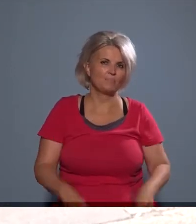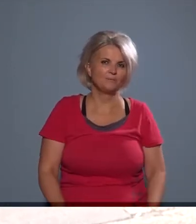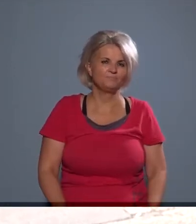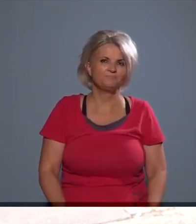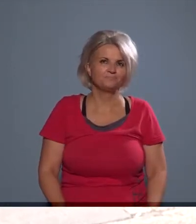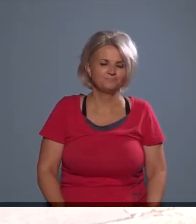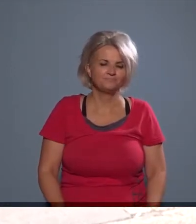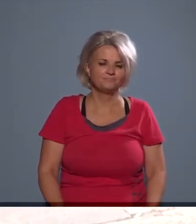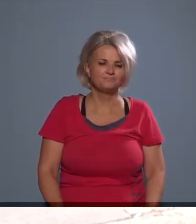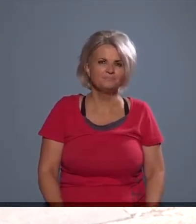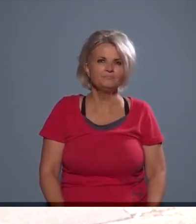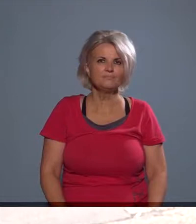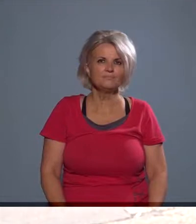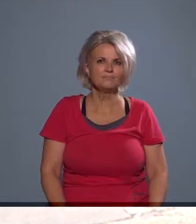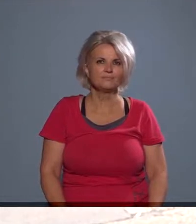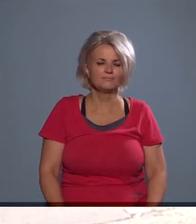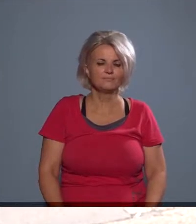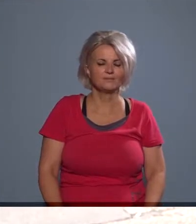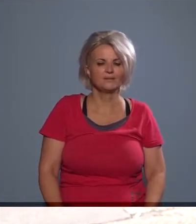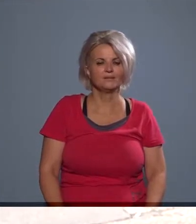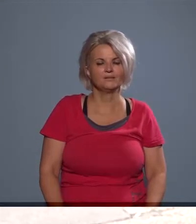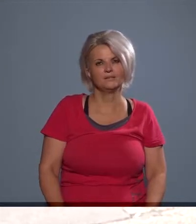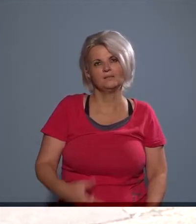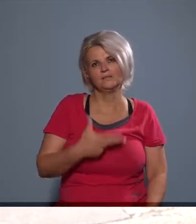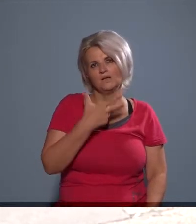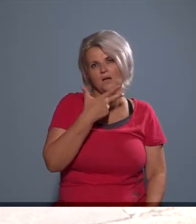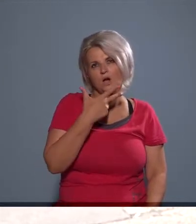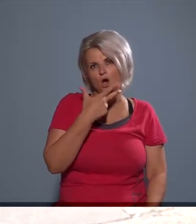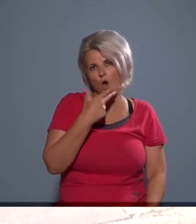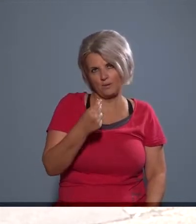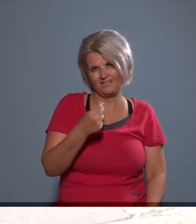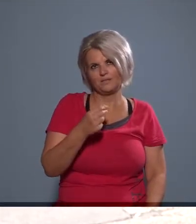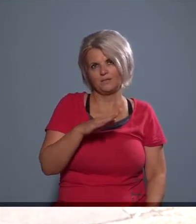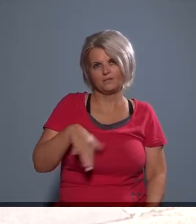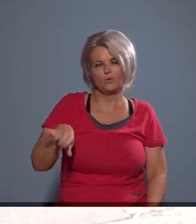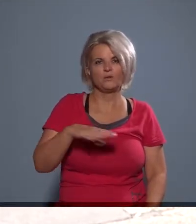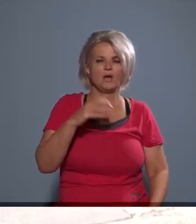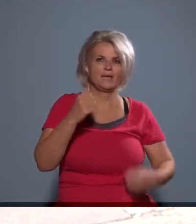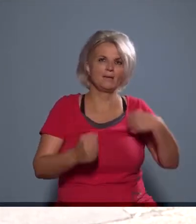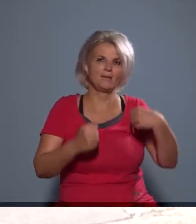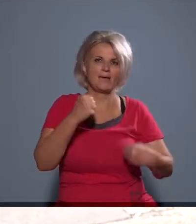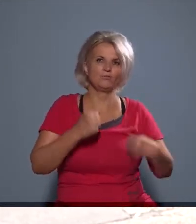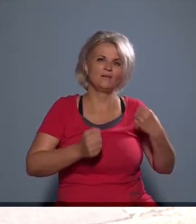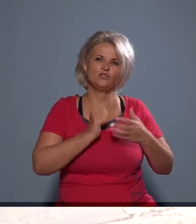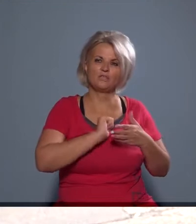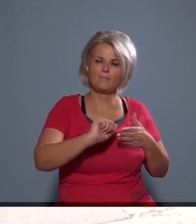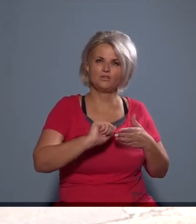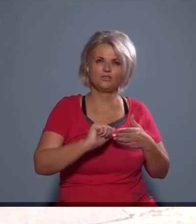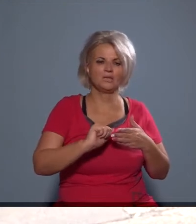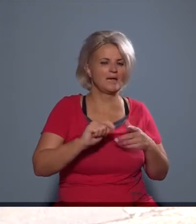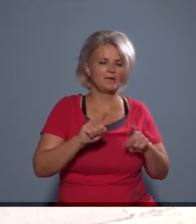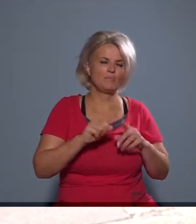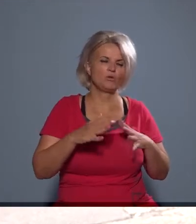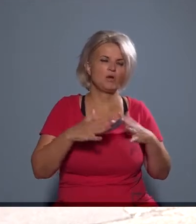Nyilván megjelenik az is, hogy 30-as zóna, tehát maga a gépjárművek sebessége